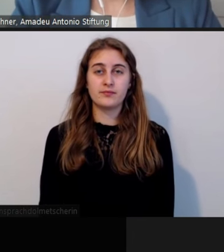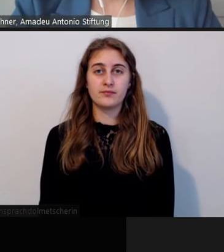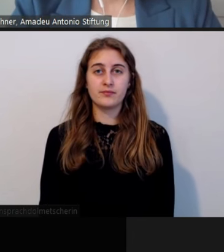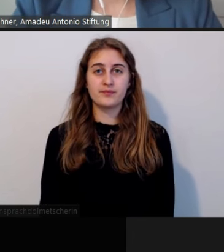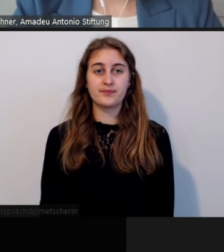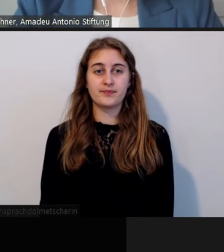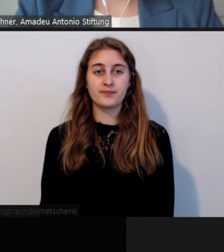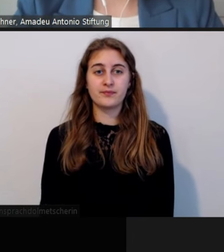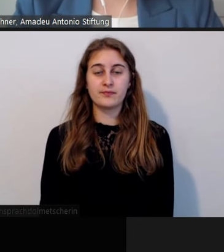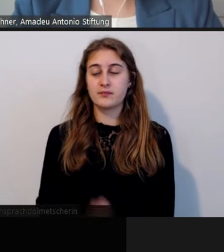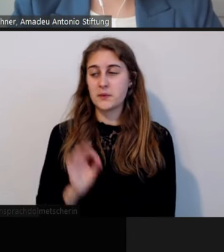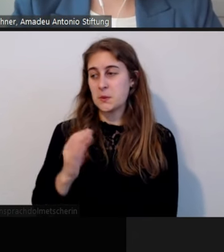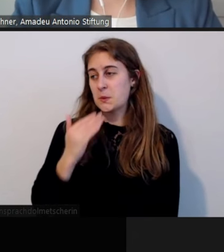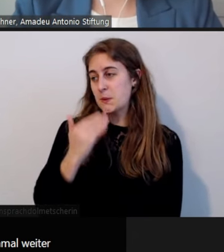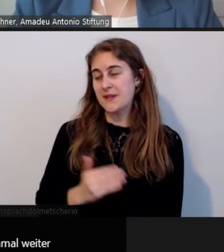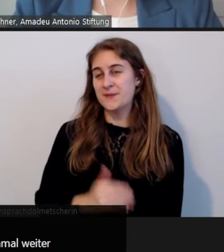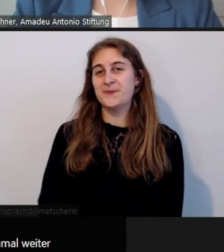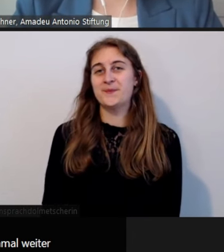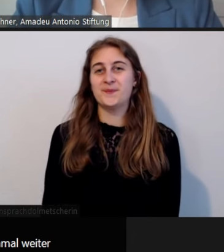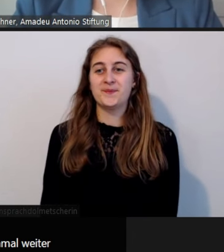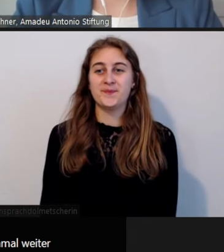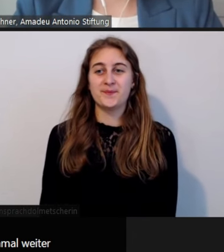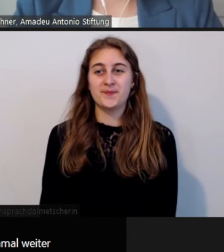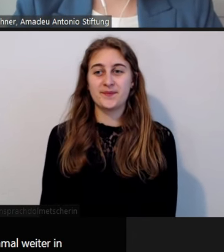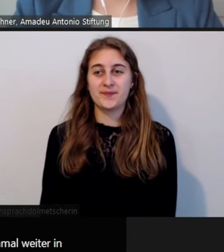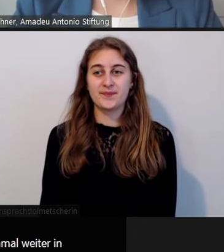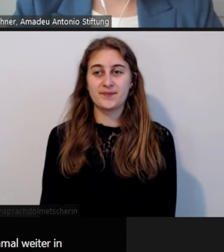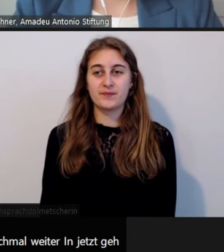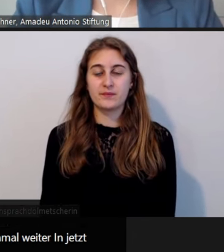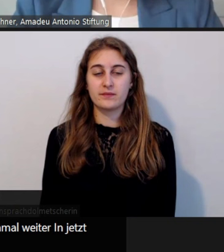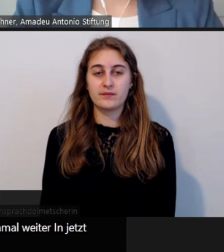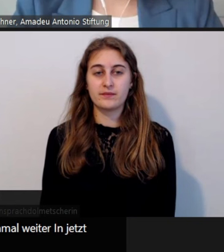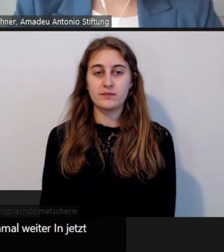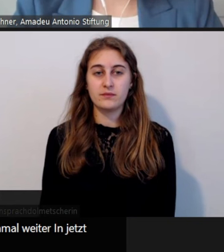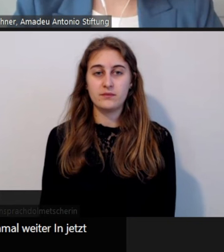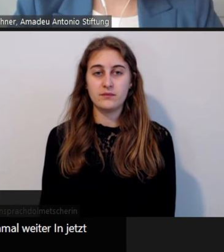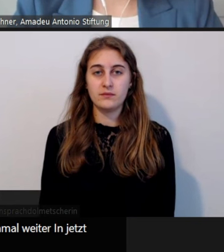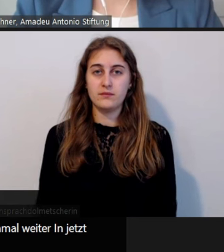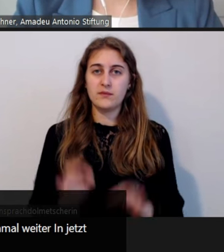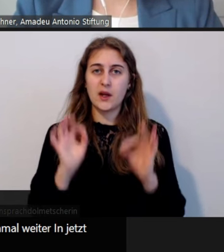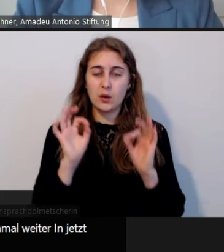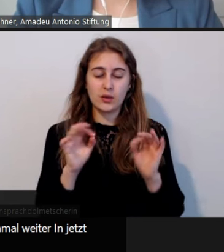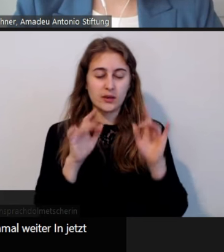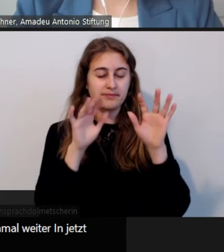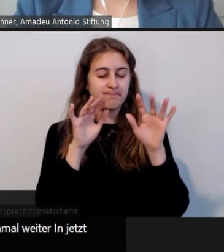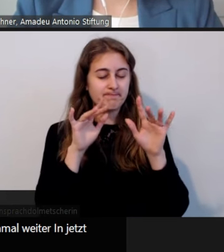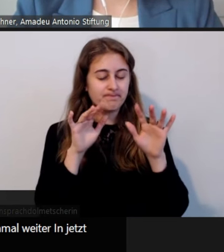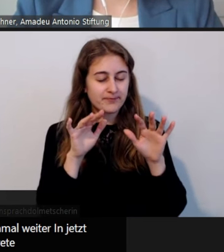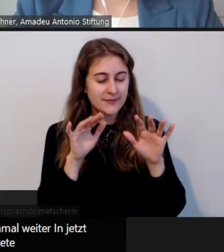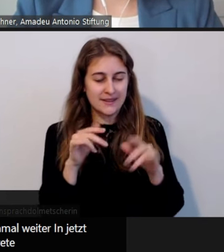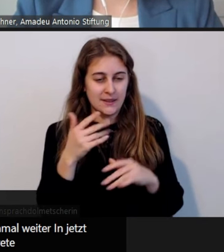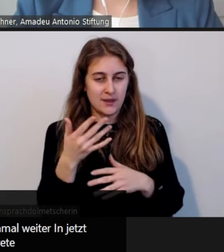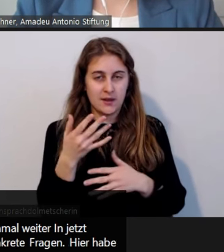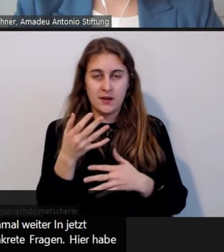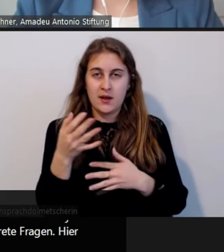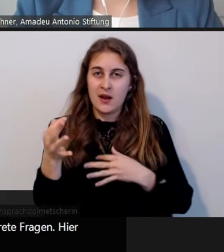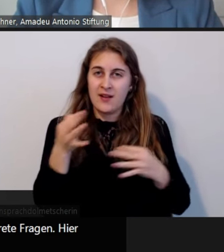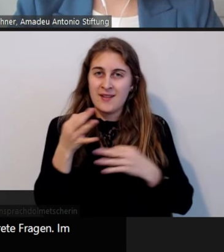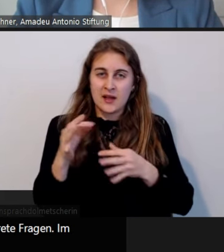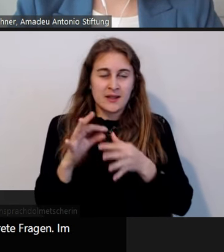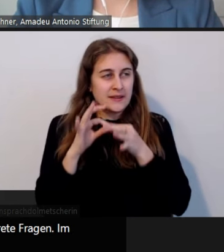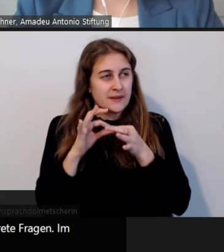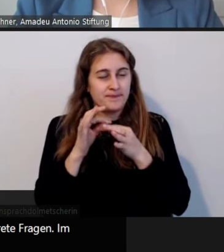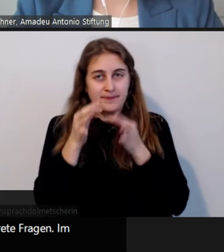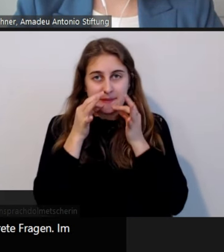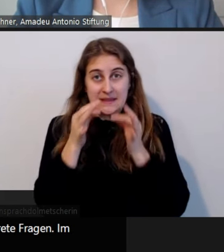So, dann gucken wir da noch mal weiter. Jetzt geht es wieder um verschiedene, auch sehr konkrete Fragen im Hinblick auf das Lagebild